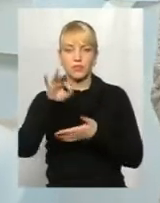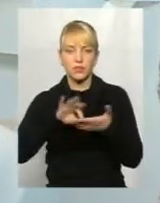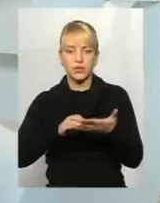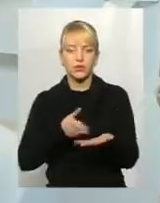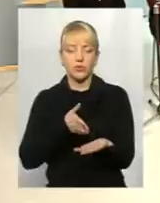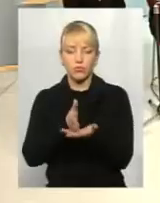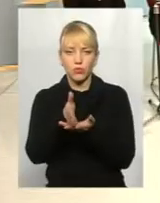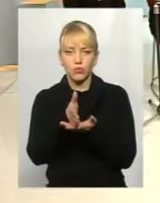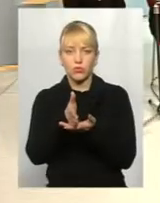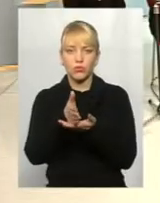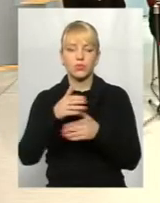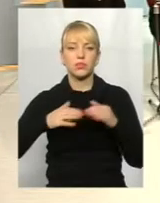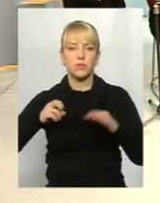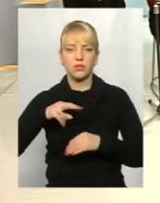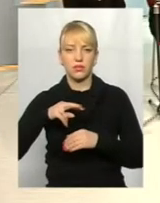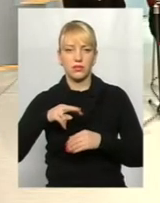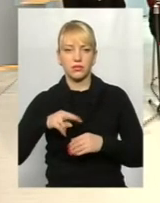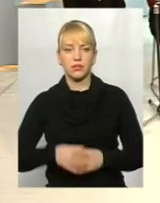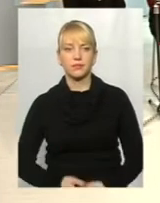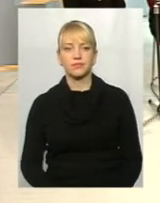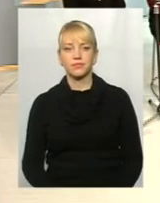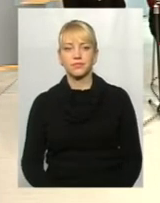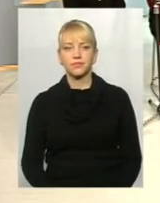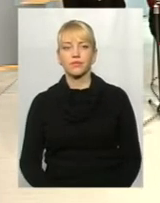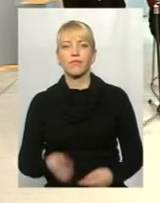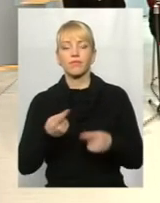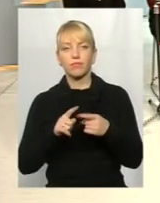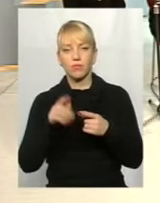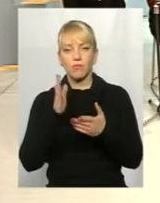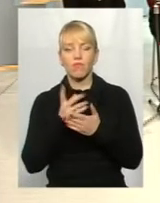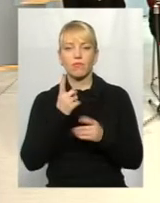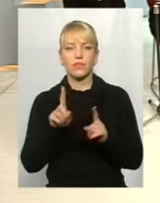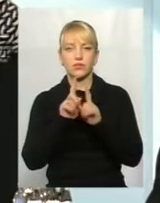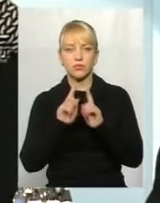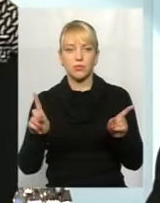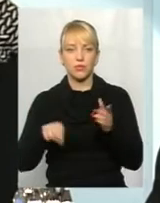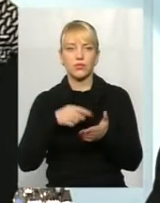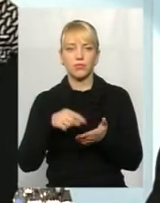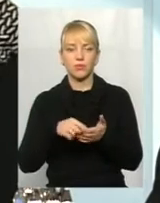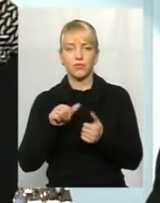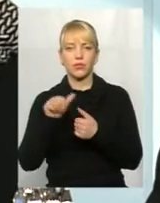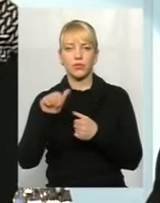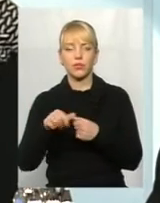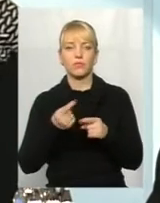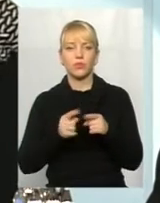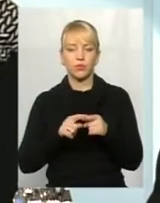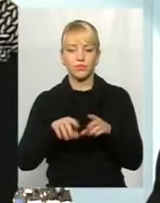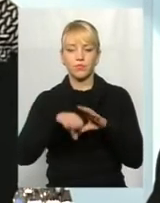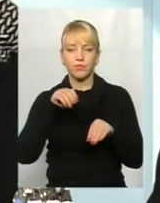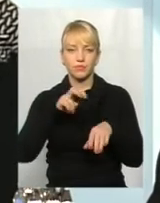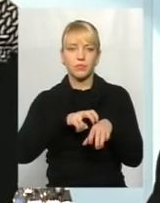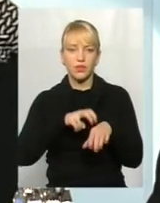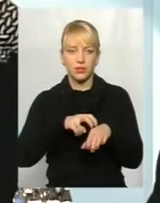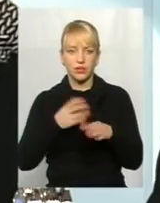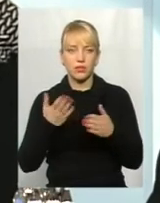вузького спеціаліста. Оце є одна із особливостей міста. Крім того, і вибір лікаря, про який ми